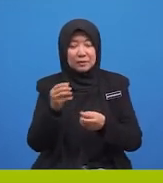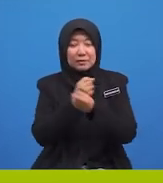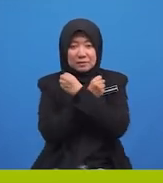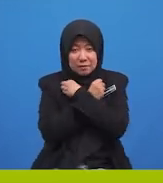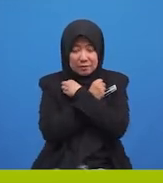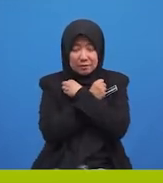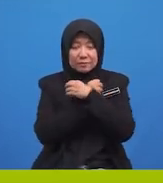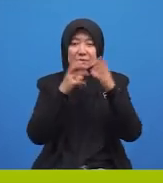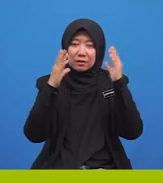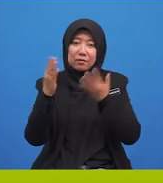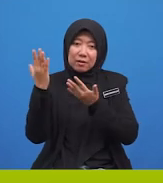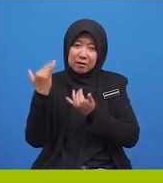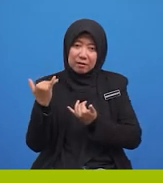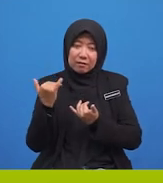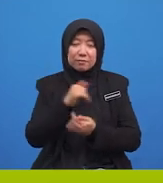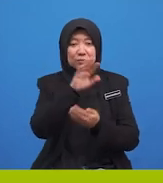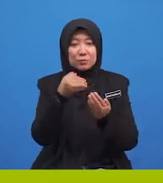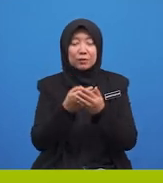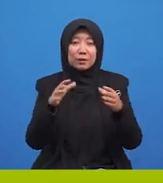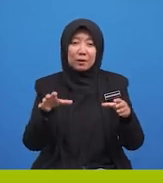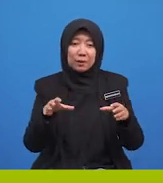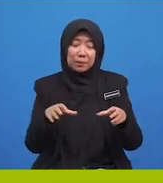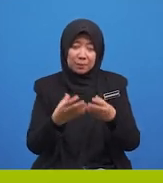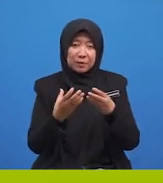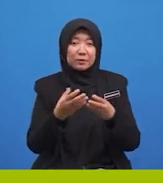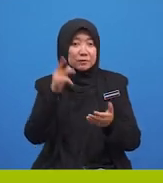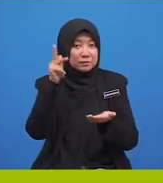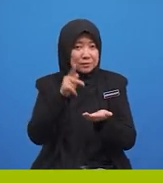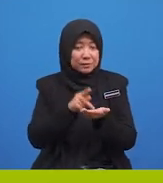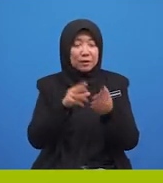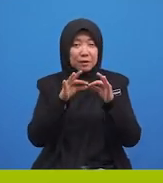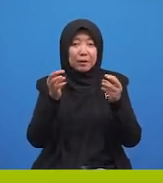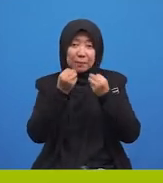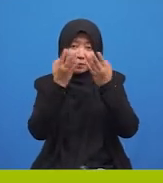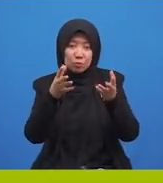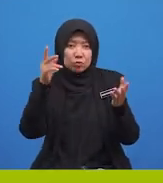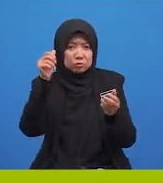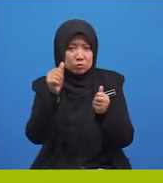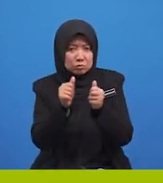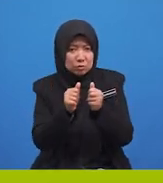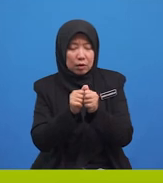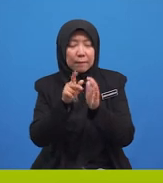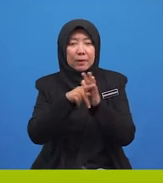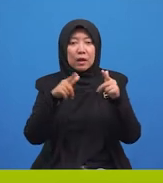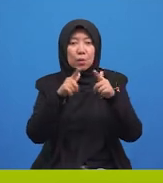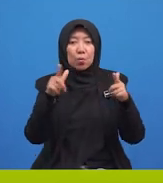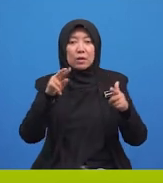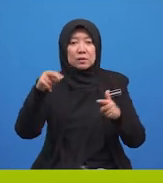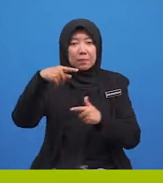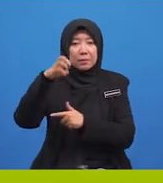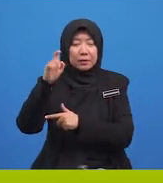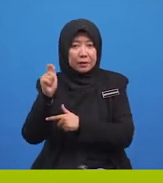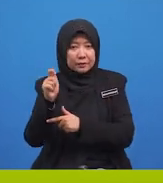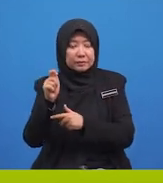harap kamu semua dapat membina dan mengenalpasti ayat majmuk dengan perluasan predikat yang